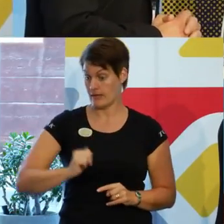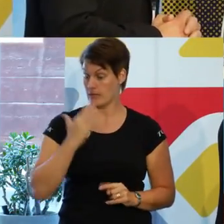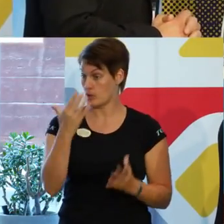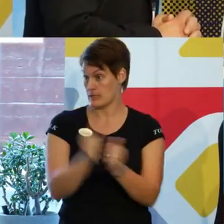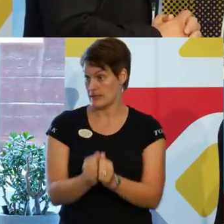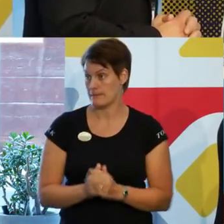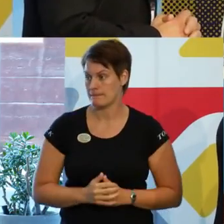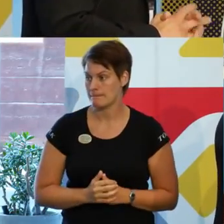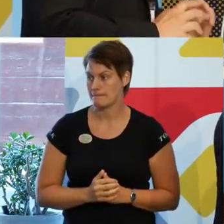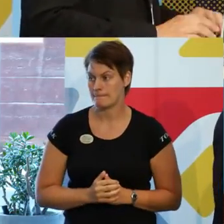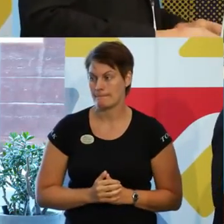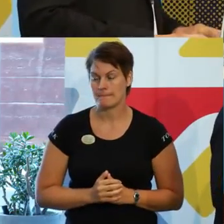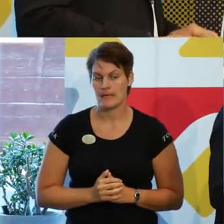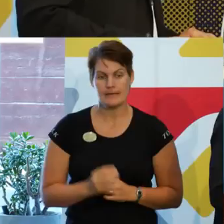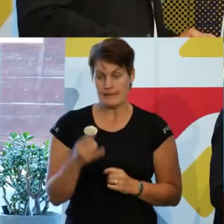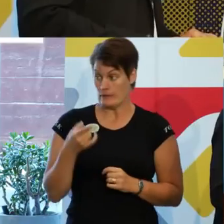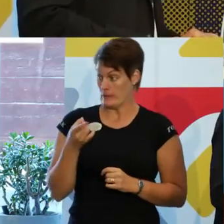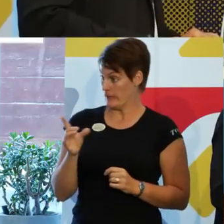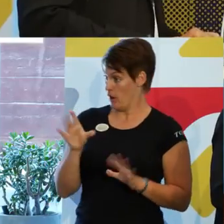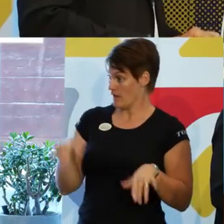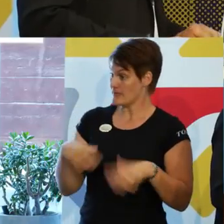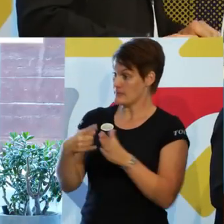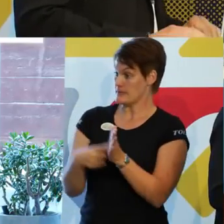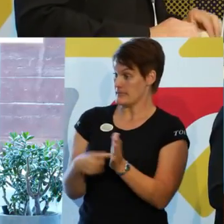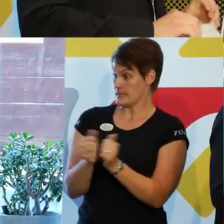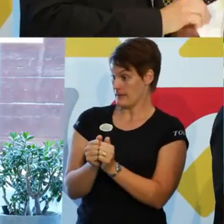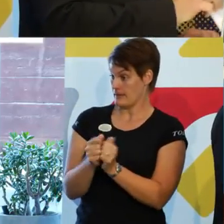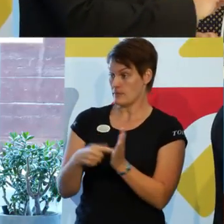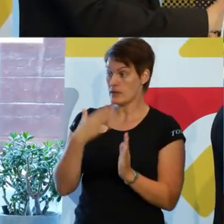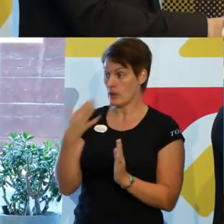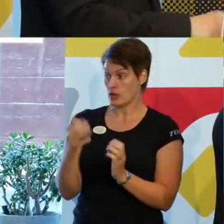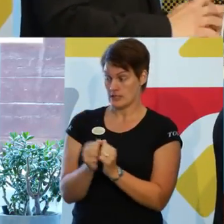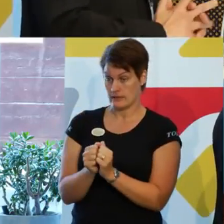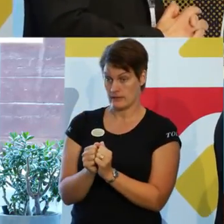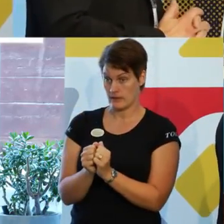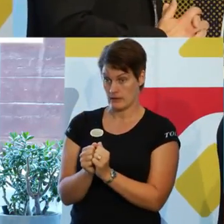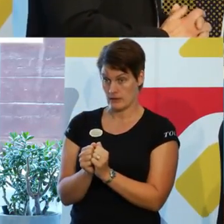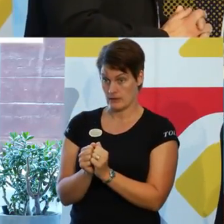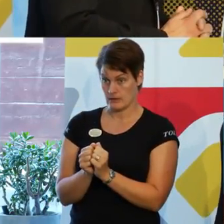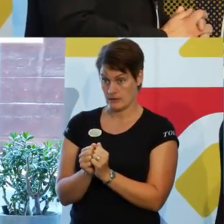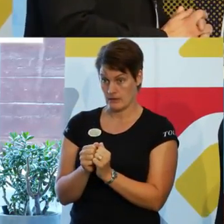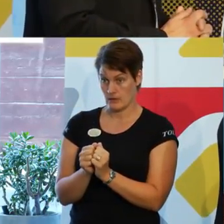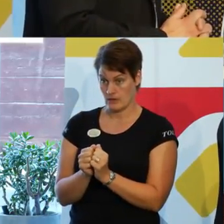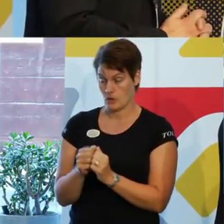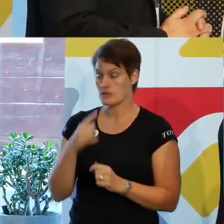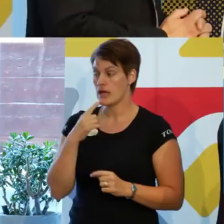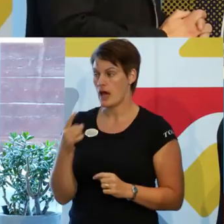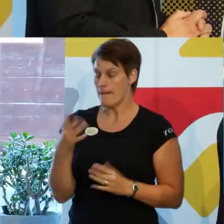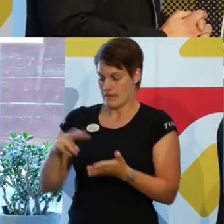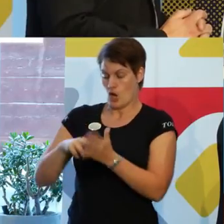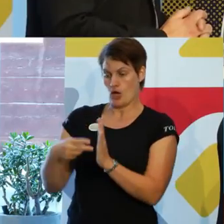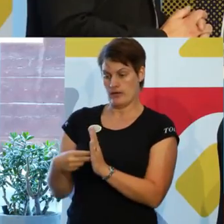Och ni har ju haft ett väldigt speciellt sätt ett speciellt bra sätt, vågar jag påstå att ta fram den här